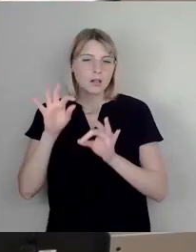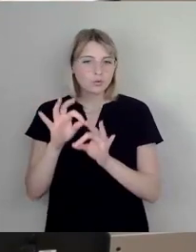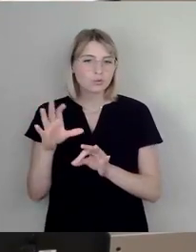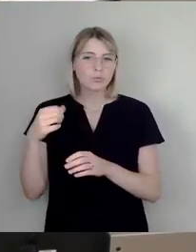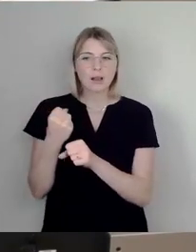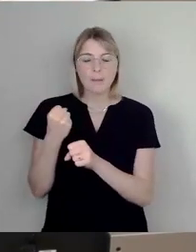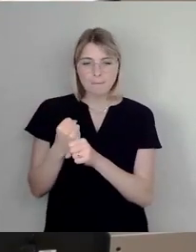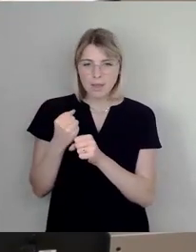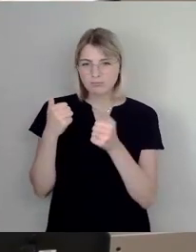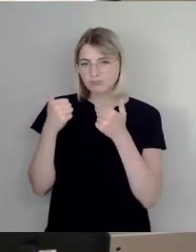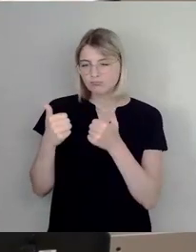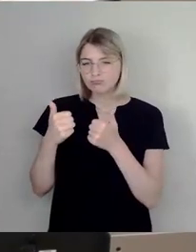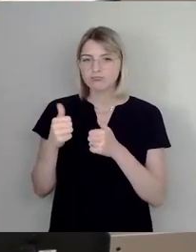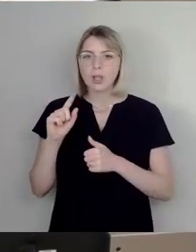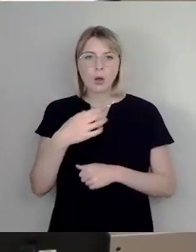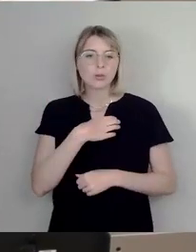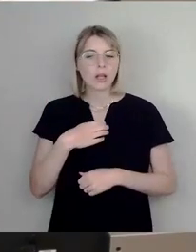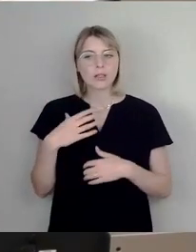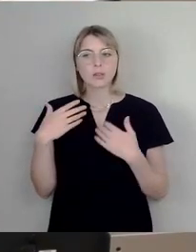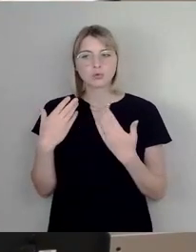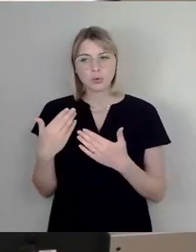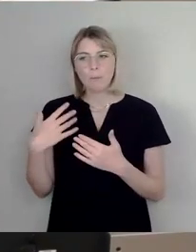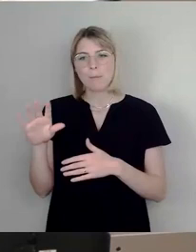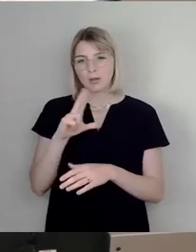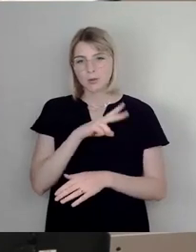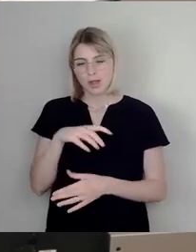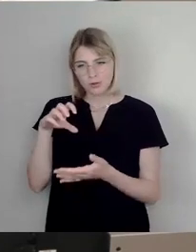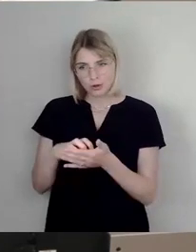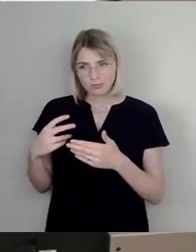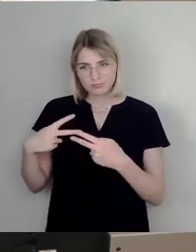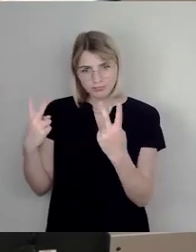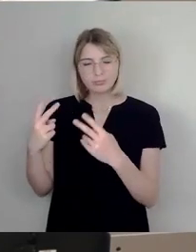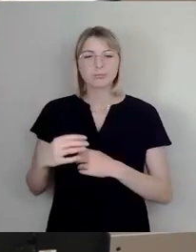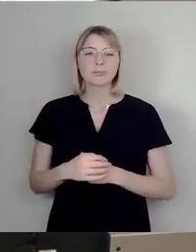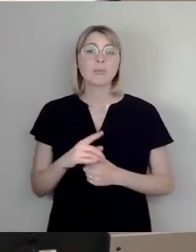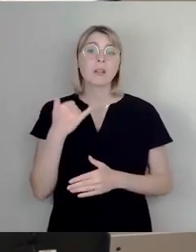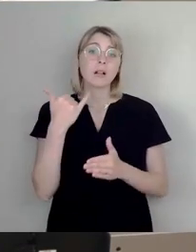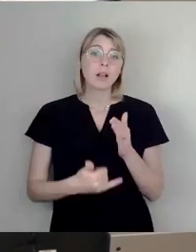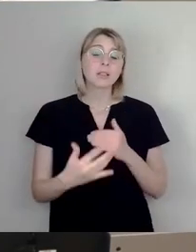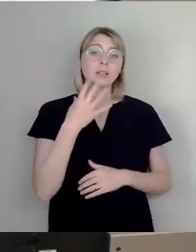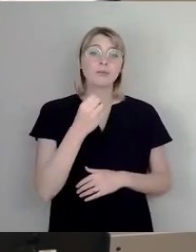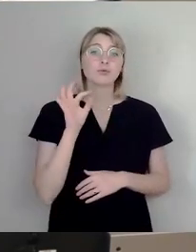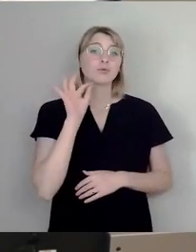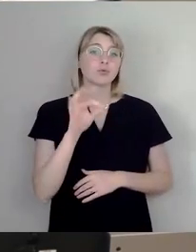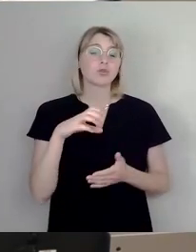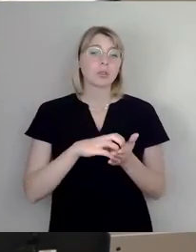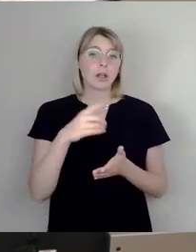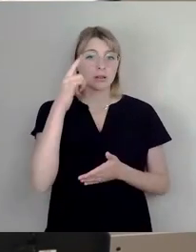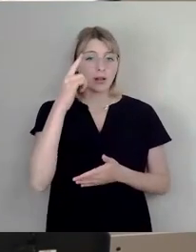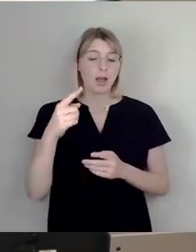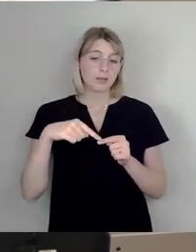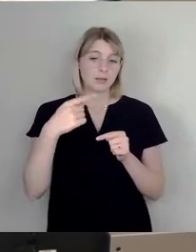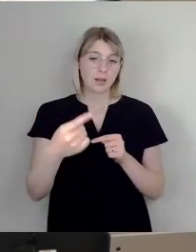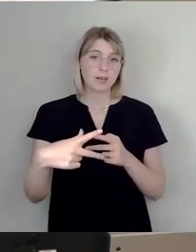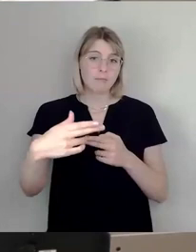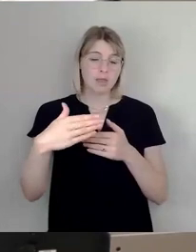dass Dresden eine sozialere Stadt wird. Und ein letzter Wunsch vielleicht für den Stadtrat in der kommenden Wahlperiode. Ich würde mir ja